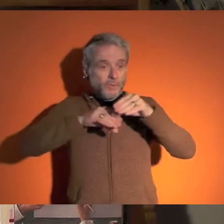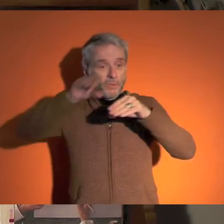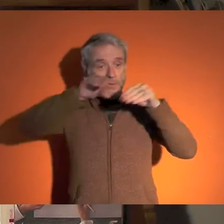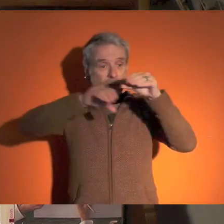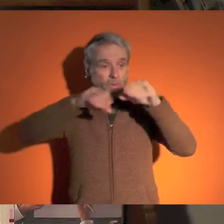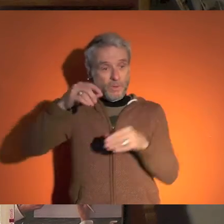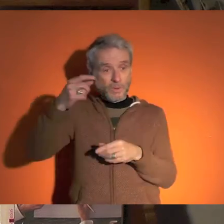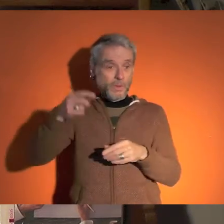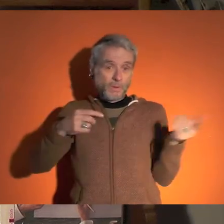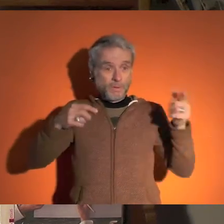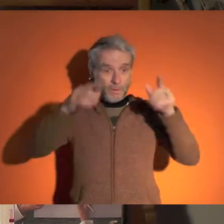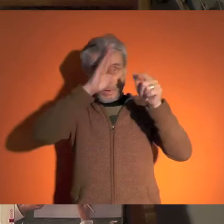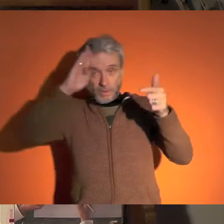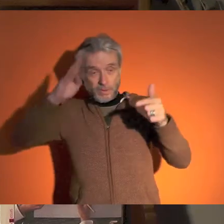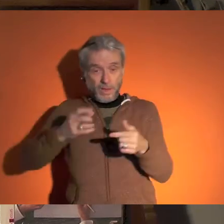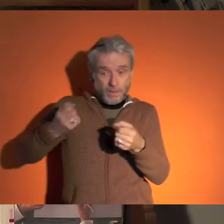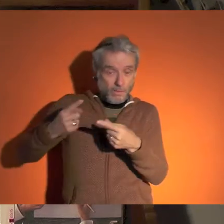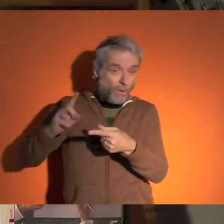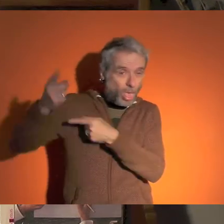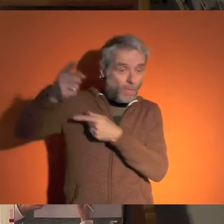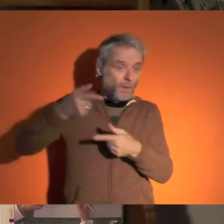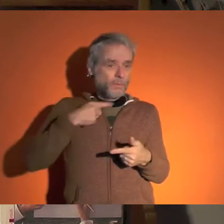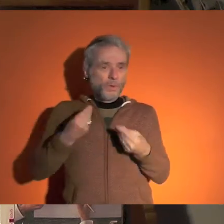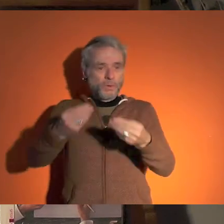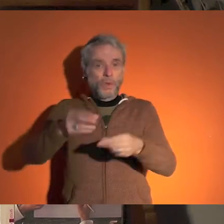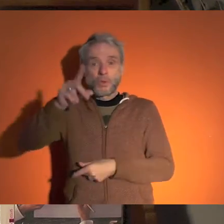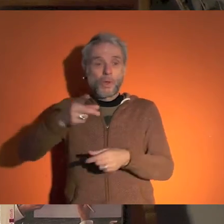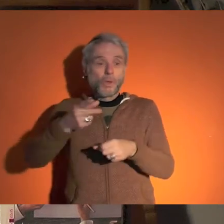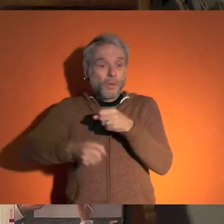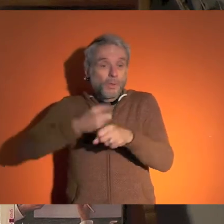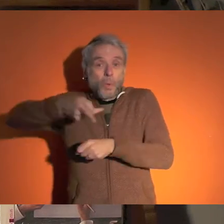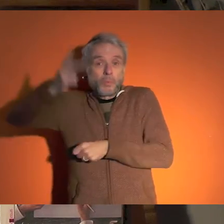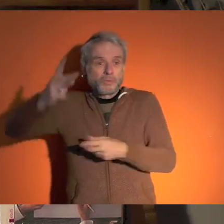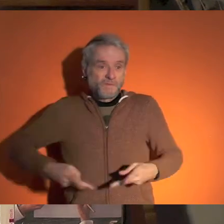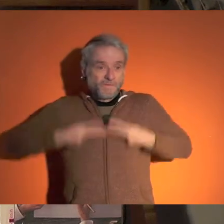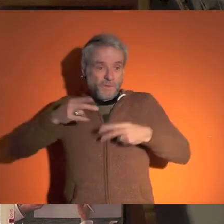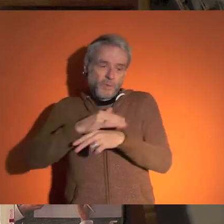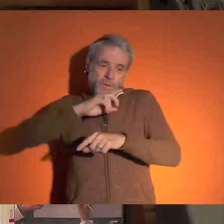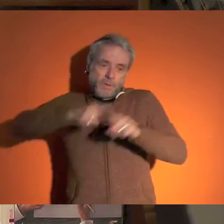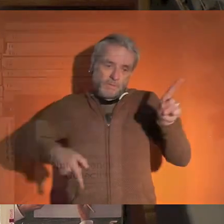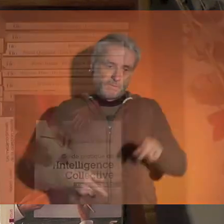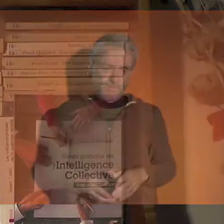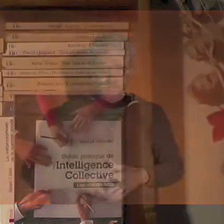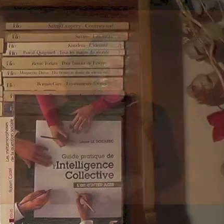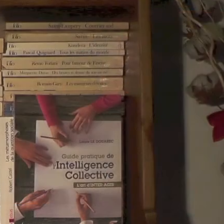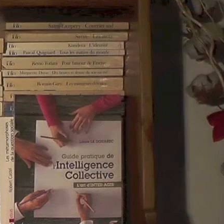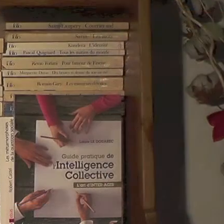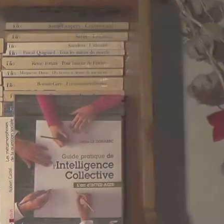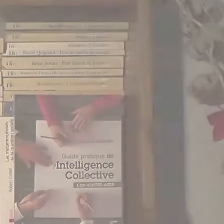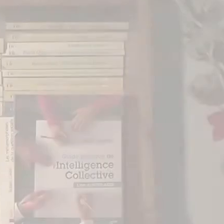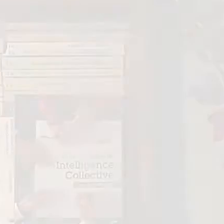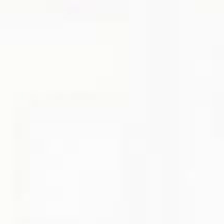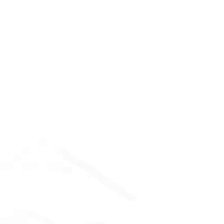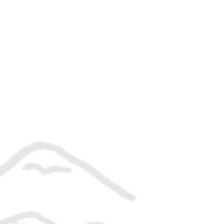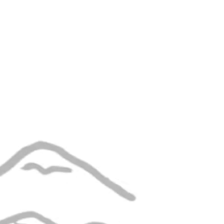en maire. Cela veut dire aussi interdiction du cumul de mandats dans le temps, ce qui permettra d'éviter des carrières politiques de 30 ans.